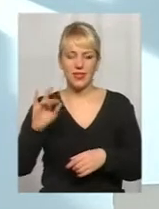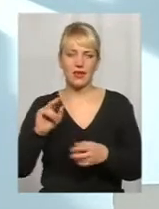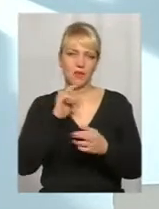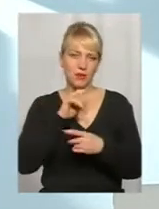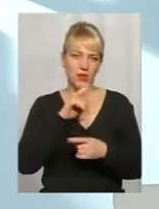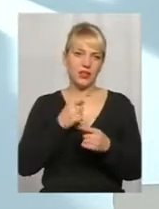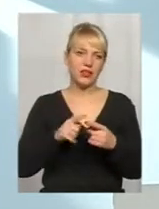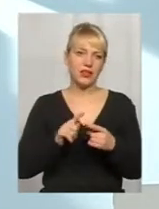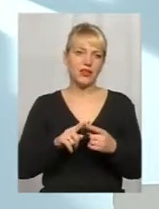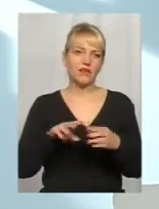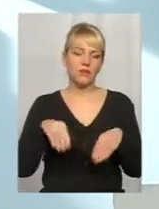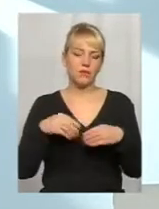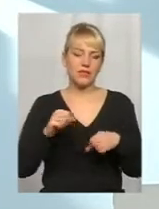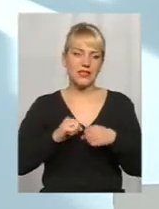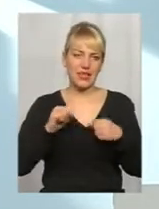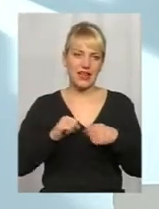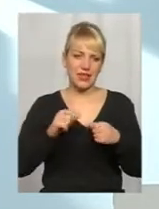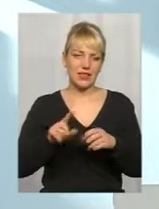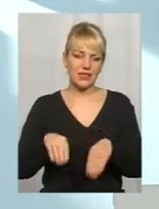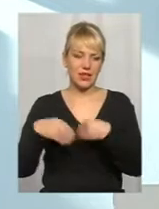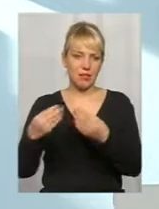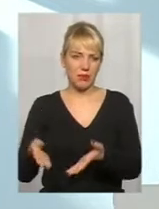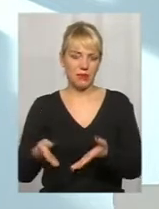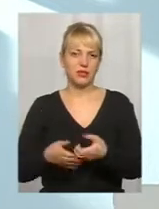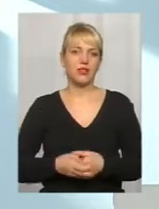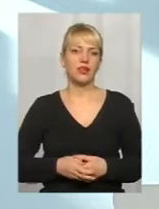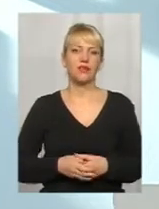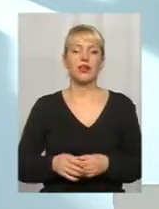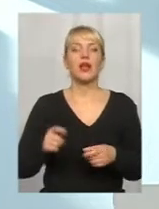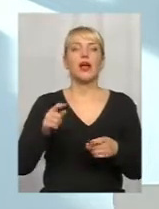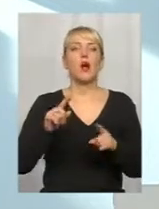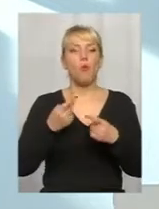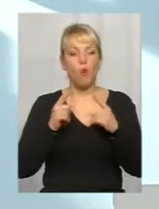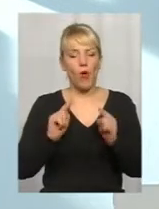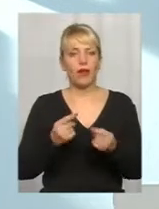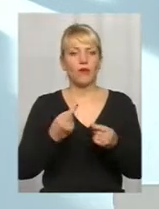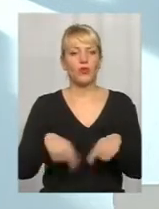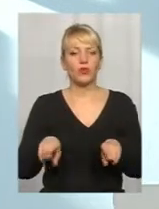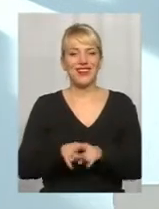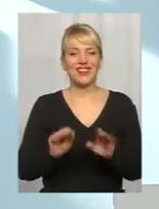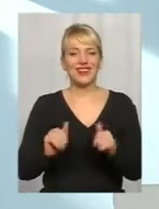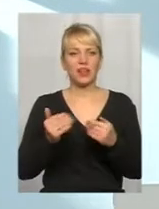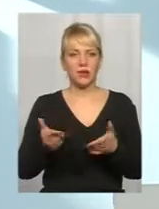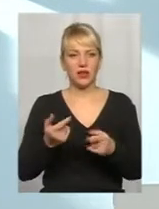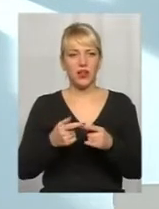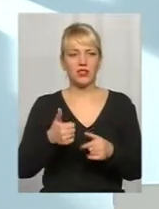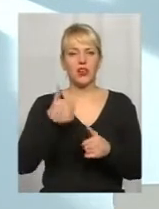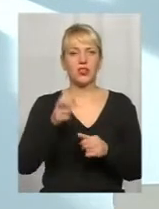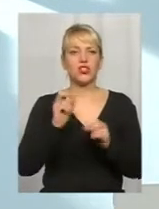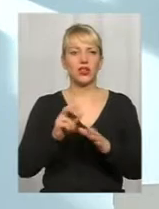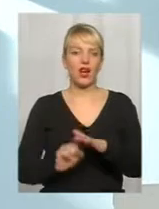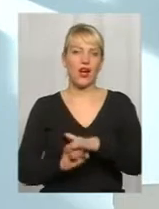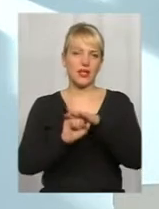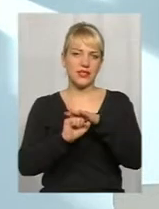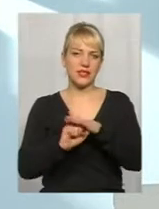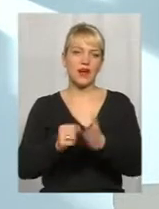постарається це превентировати. Тому ці рекомендації, вони хороши, як костяк. Т.е.